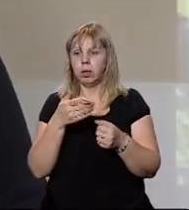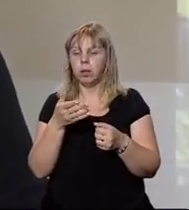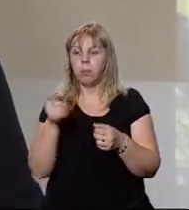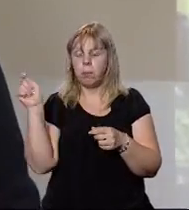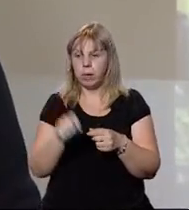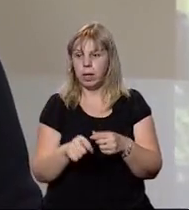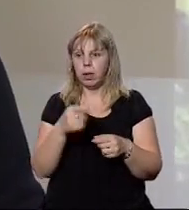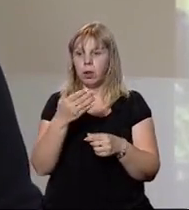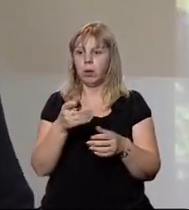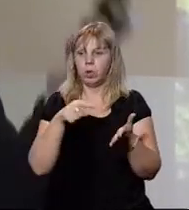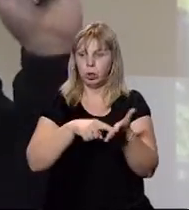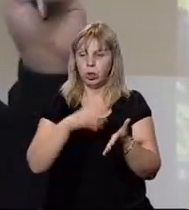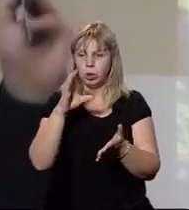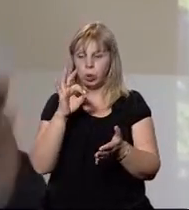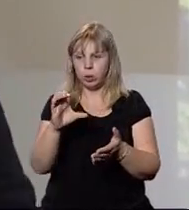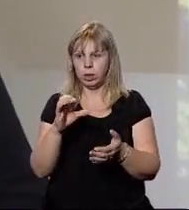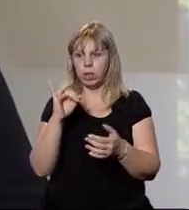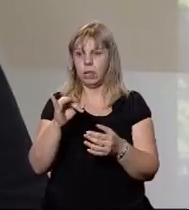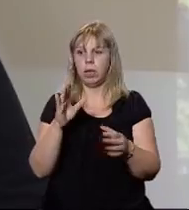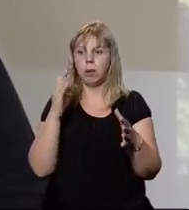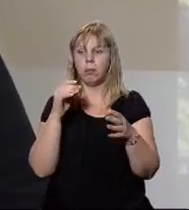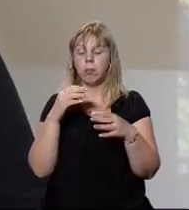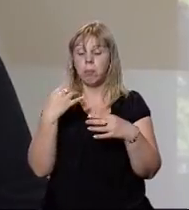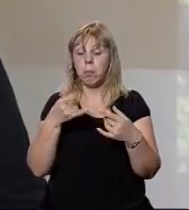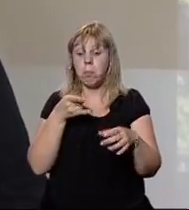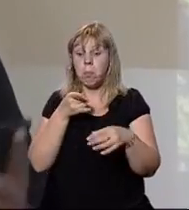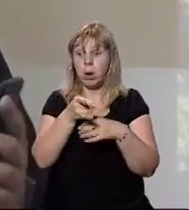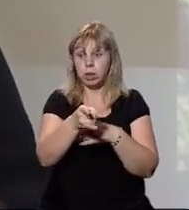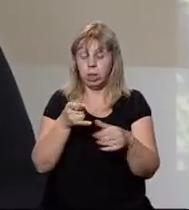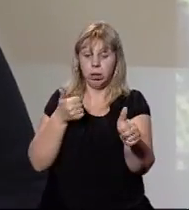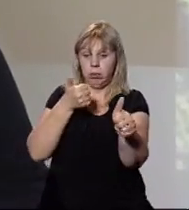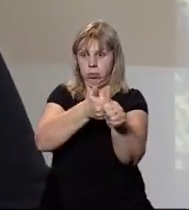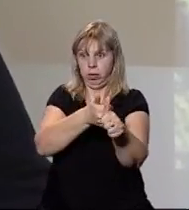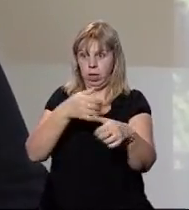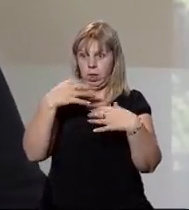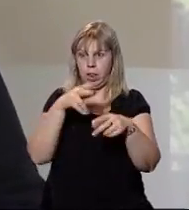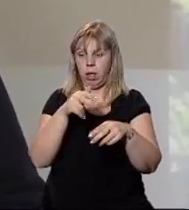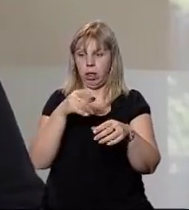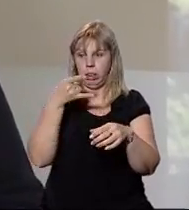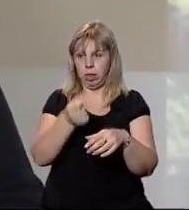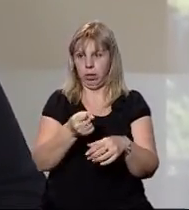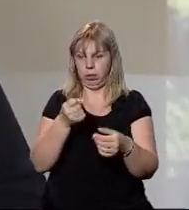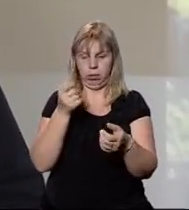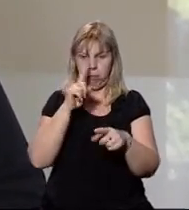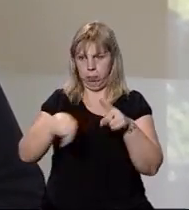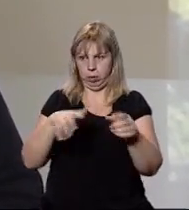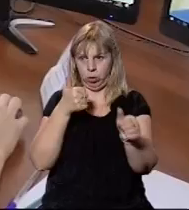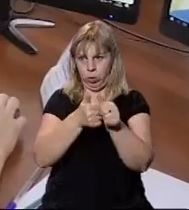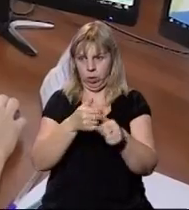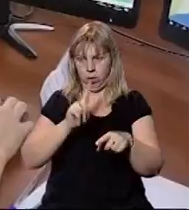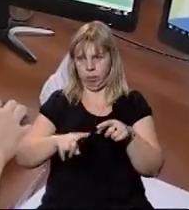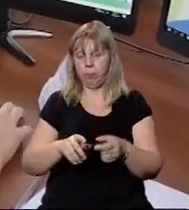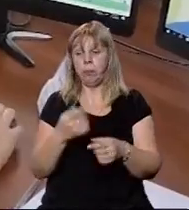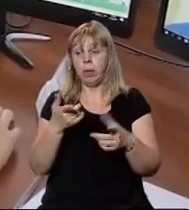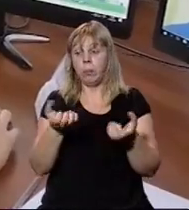поки їхав, натиснув кнопку «СОС», і як тільки машина почала їхати за таксистом, цей грабіжний втік і до нього занижав його